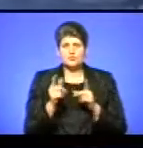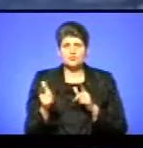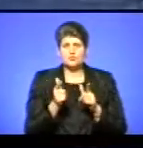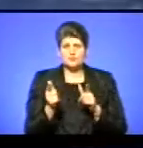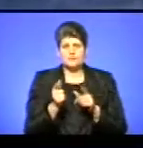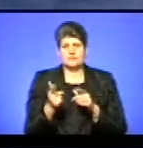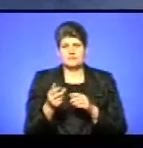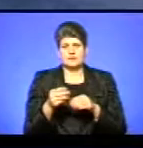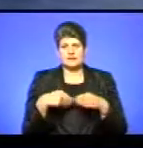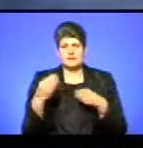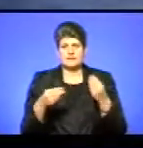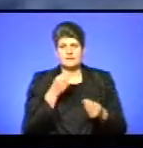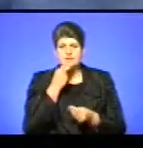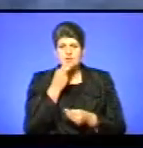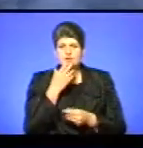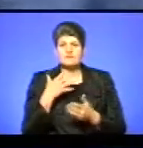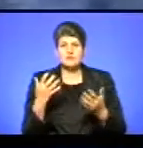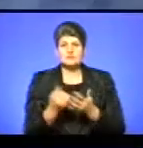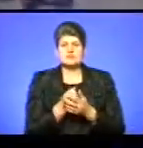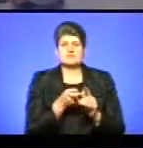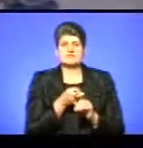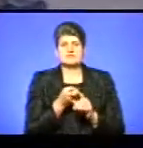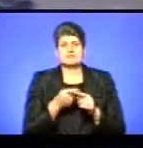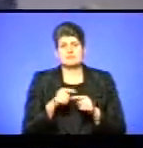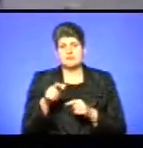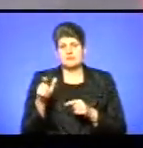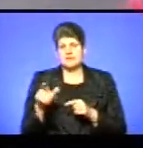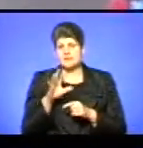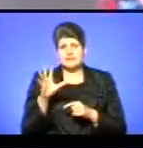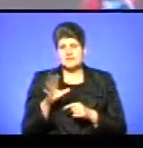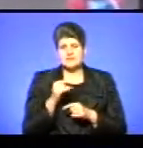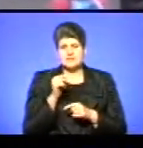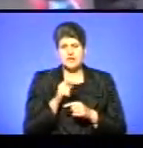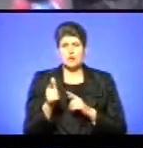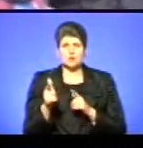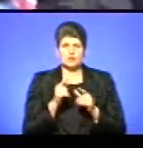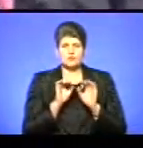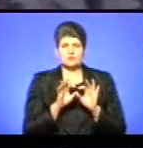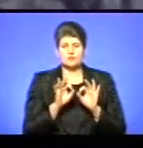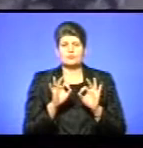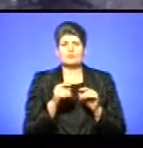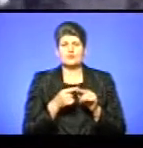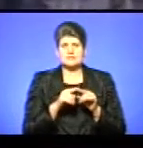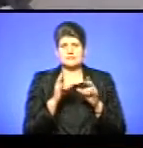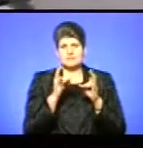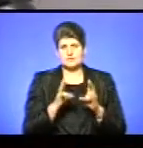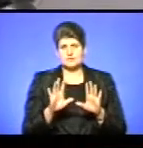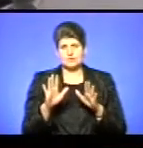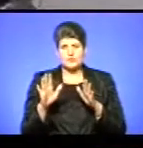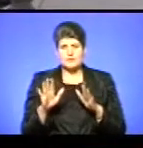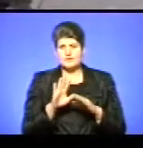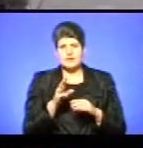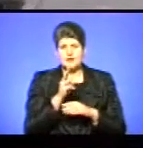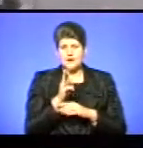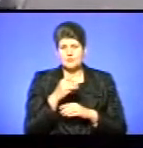розносив їжу. Нам вдалося зв'язатися з такими людьми, але не всі з них готові розповісти про ті трагічні події. Адже не